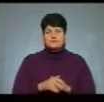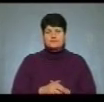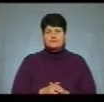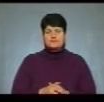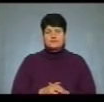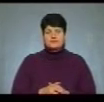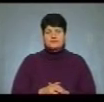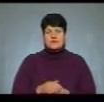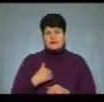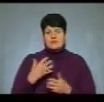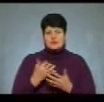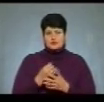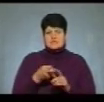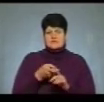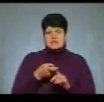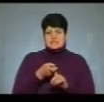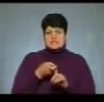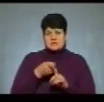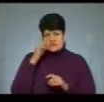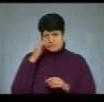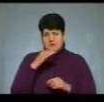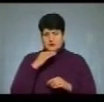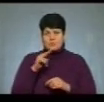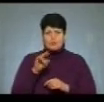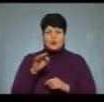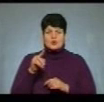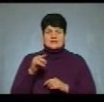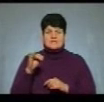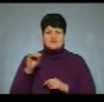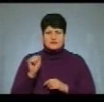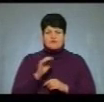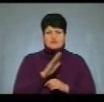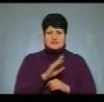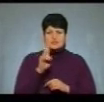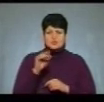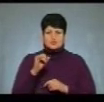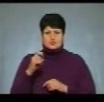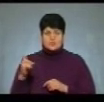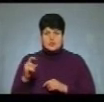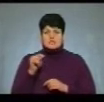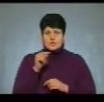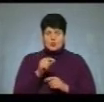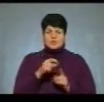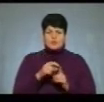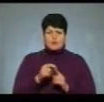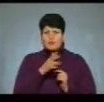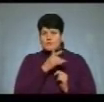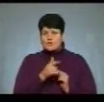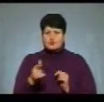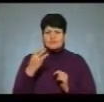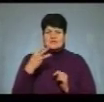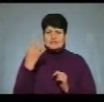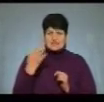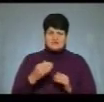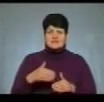Нам вдалося зв'язатися із батьком позивача Олександра Цюха Василем Цюхом. За його словами, протягом 30 днів